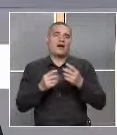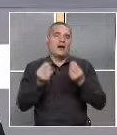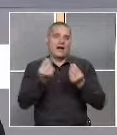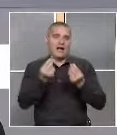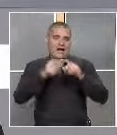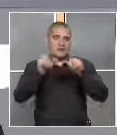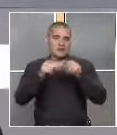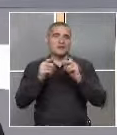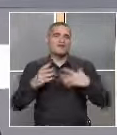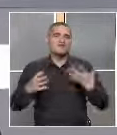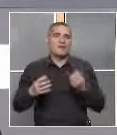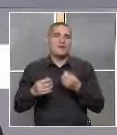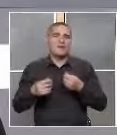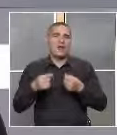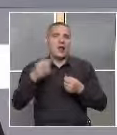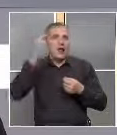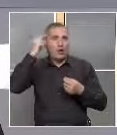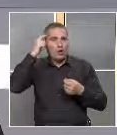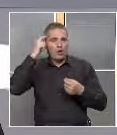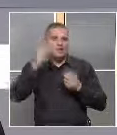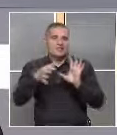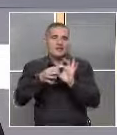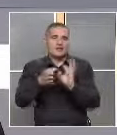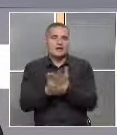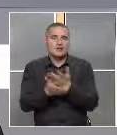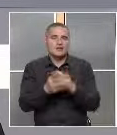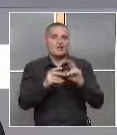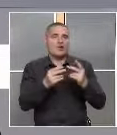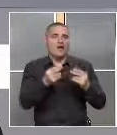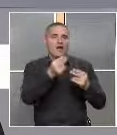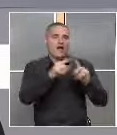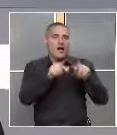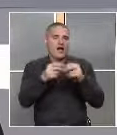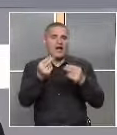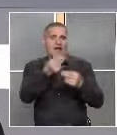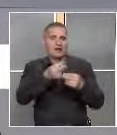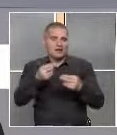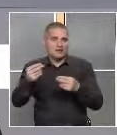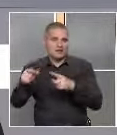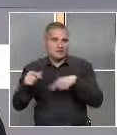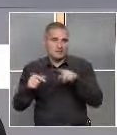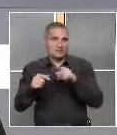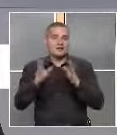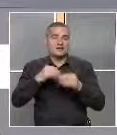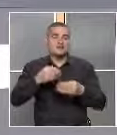връзка между отделните картинки. И след като ги подредят последователно и правилно, родителят може да